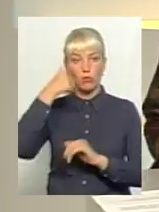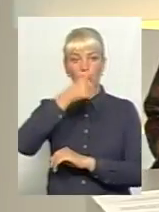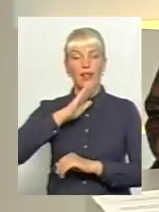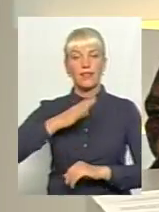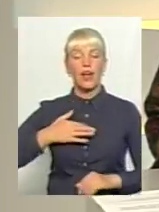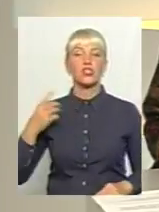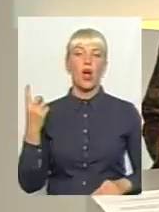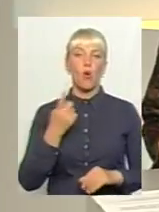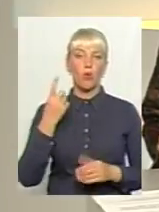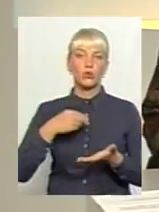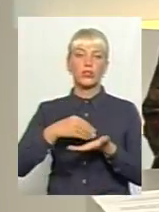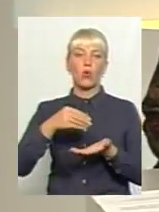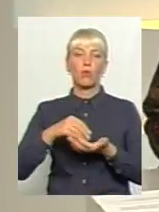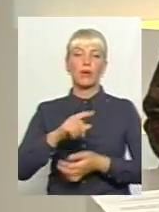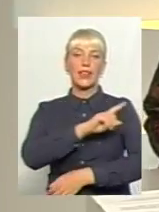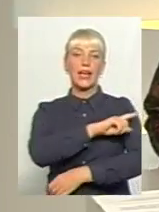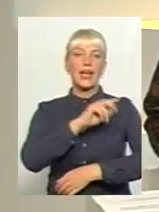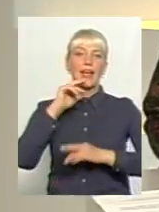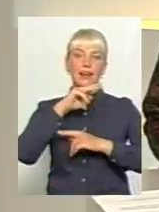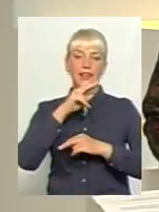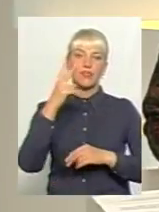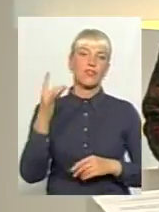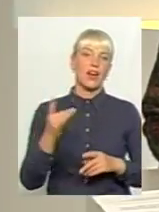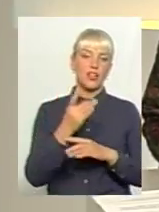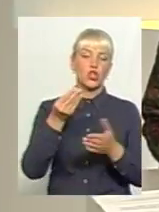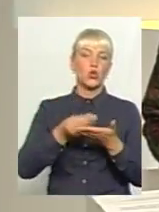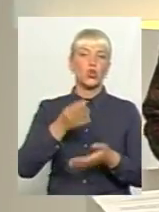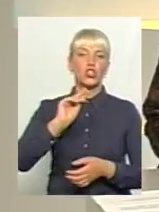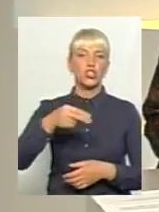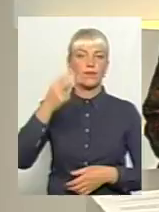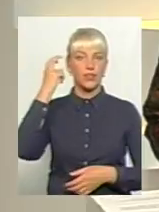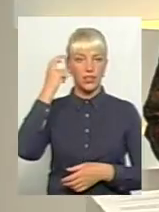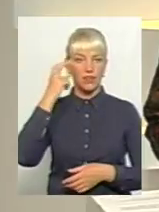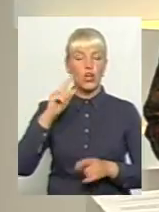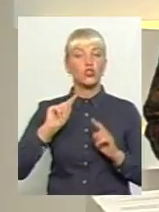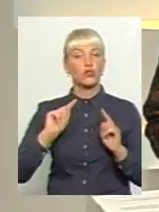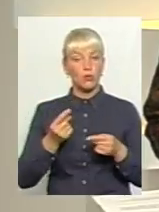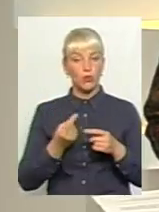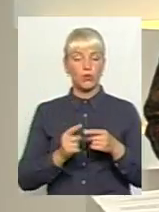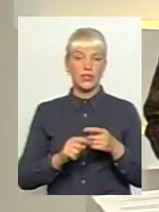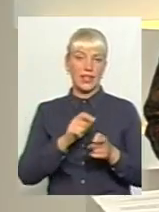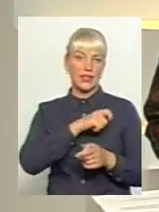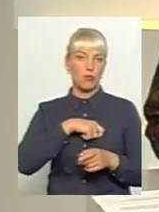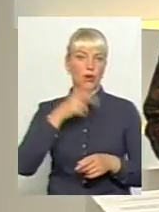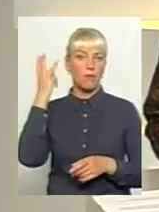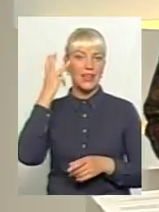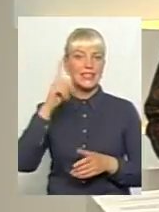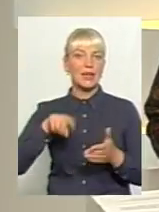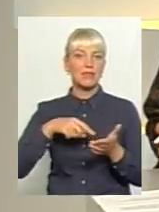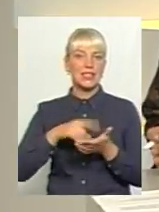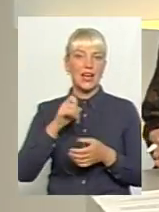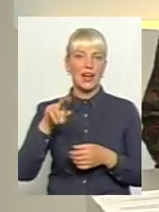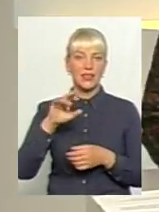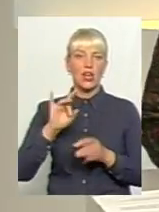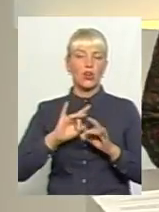область закупила ліки майже в два рази дорожче, ніж Київ. Чому? Про це, до речі, депутат Хмельницької обласної ради Віталій